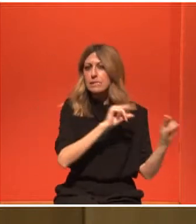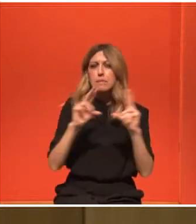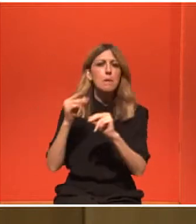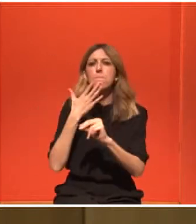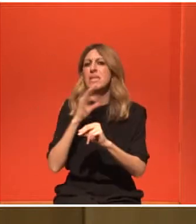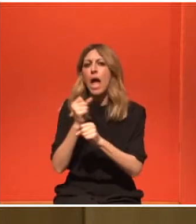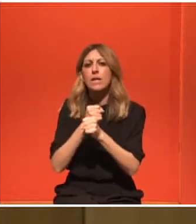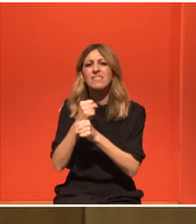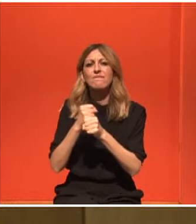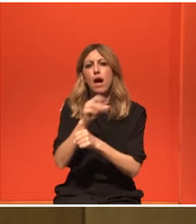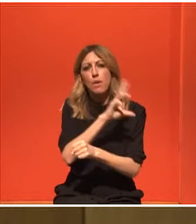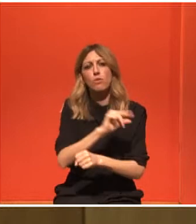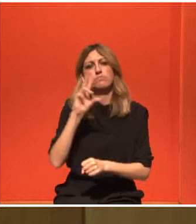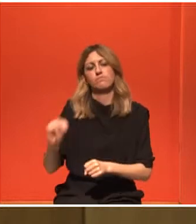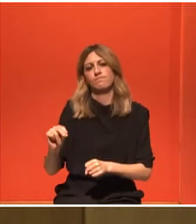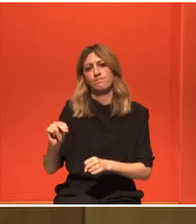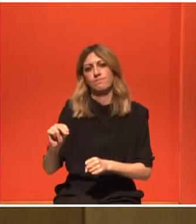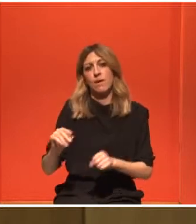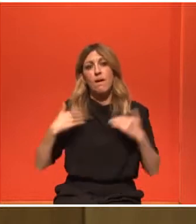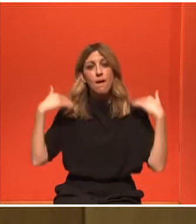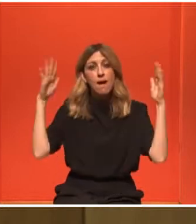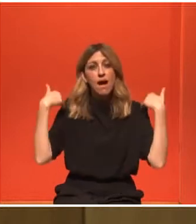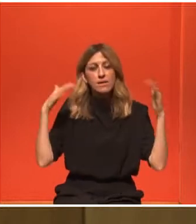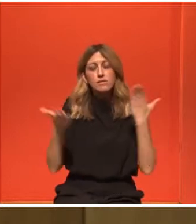Σας ευχαριστώ.